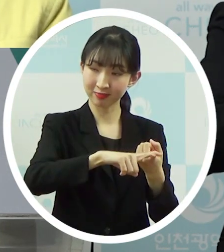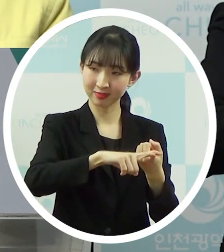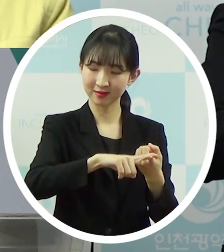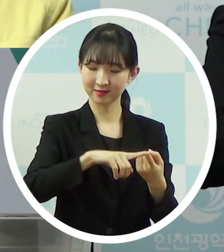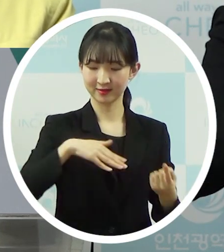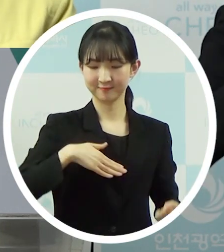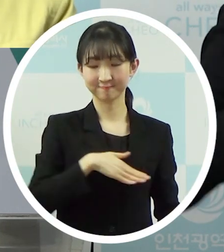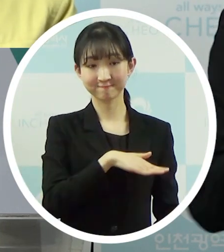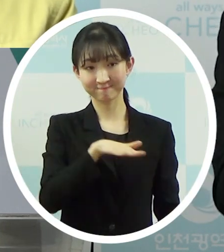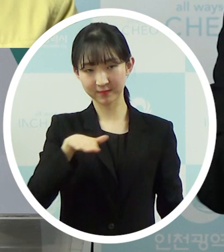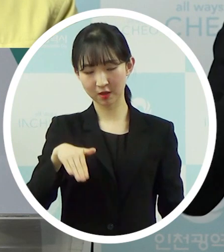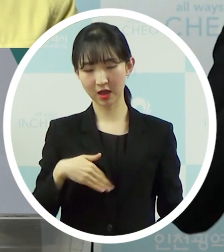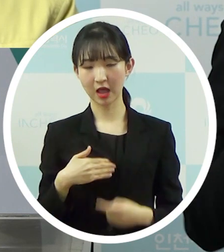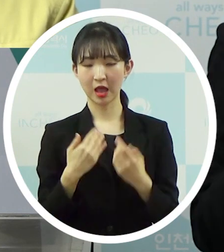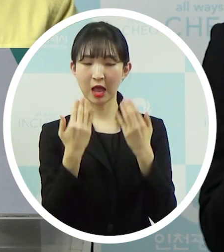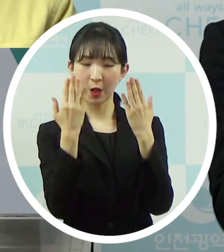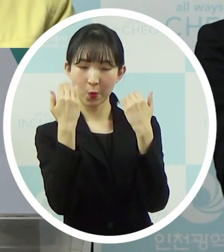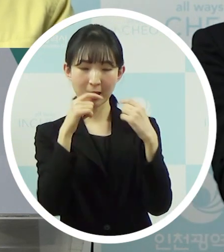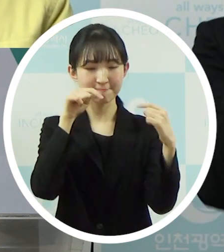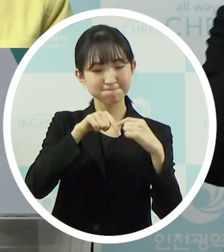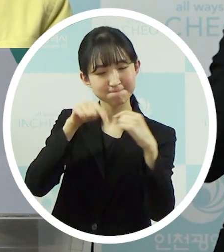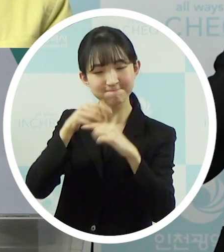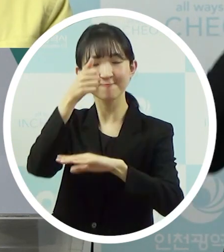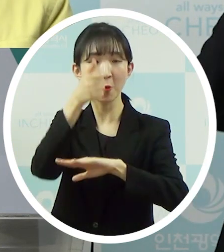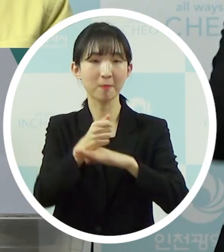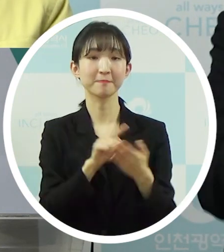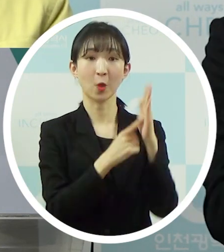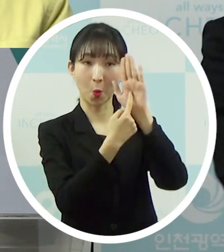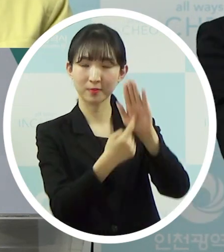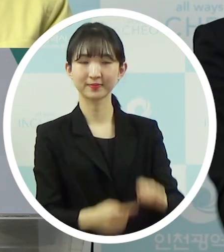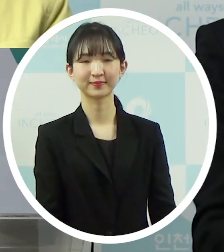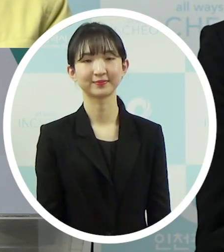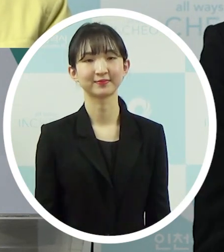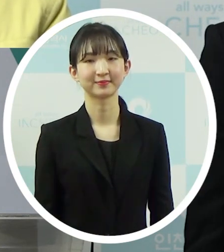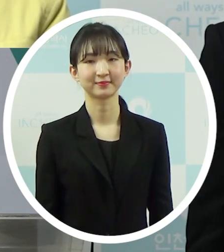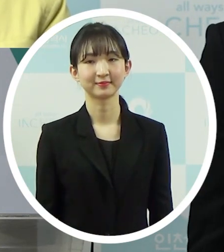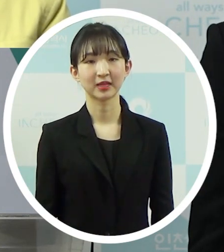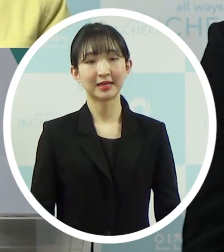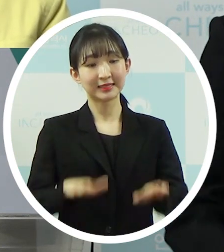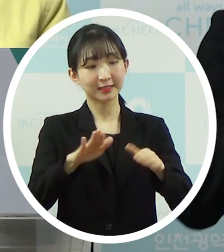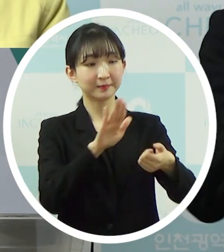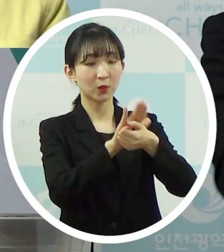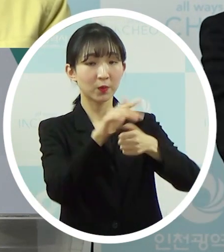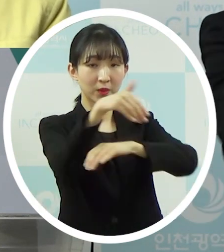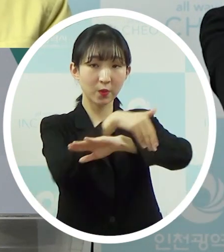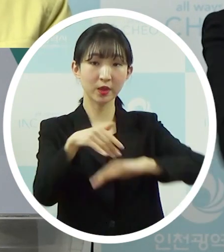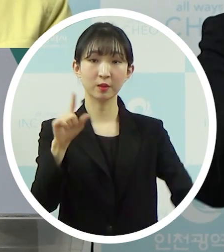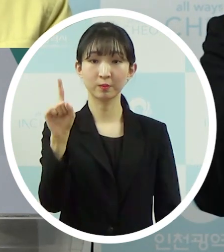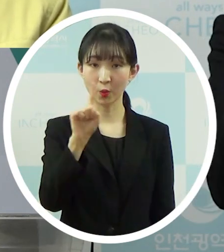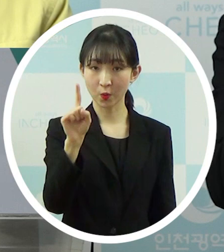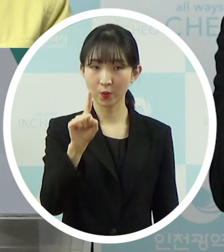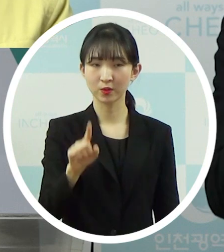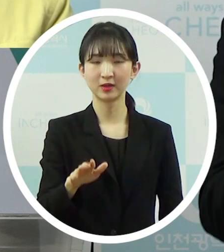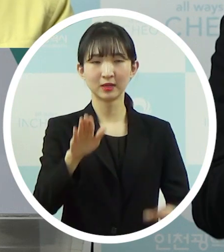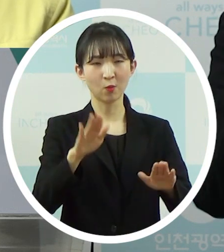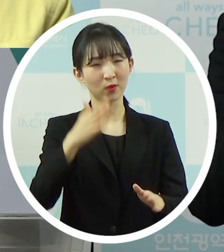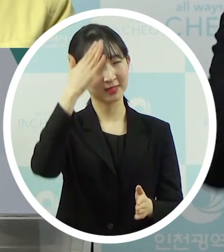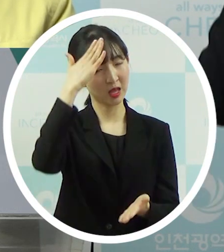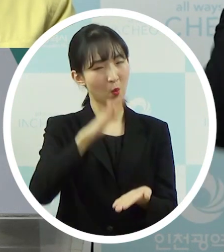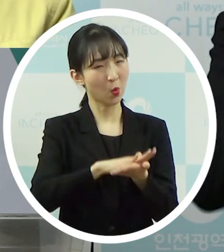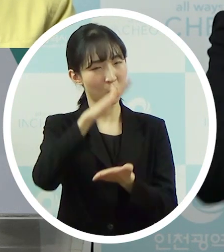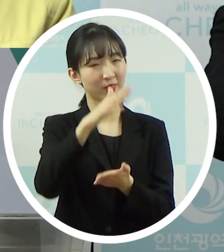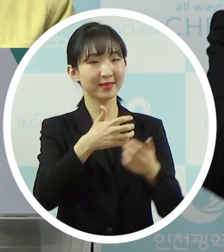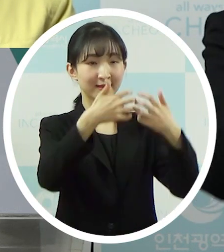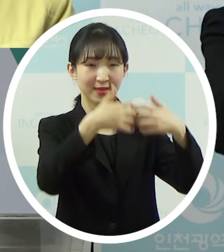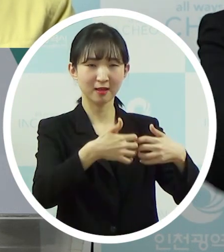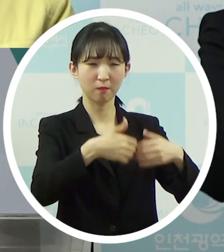조금 더 학교들을 하고 검토를 하겠고 지금 저희가 바로 해주려고 하는 것은 지금 체온계 같은 것들이